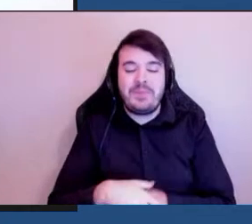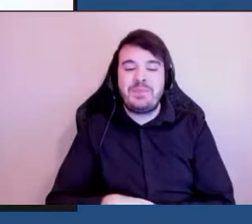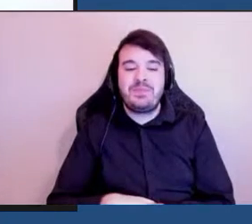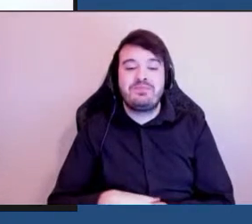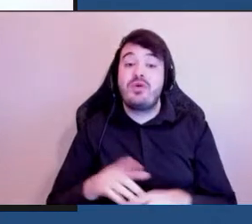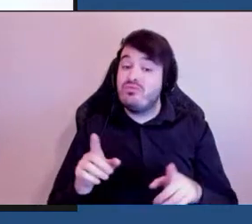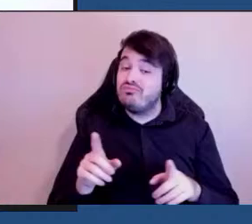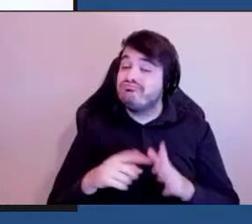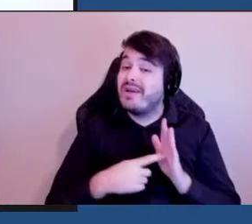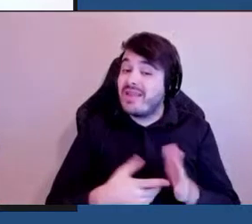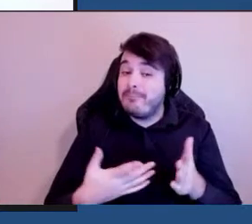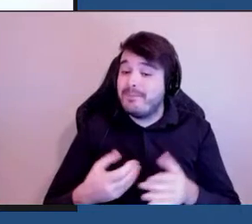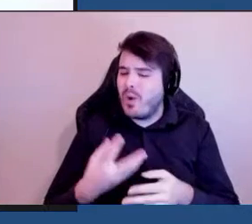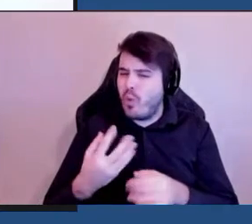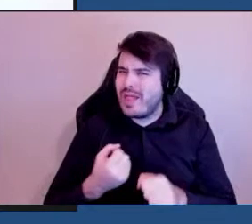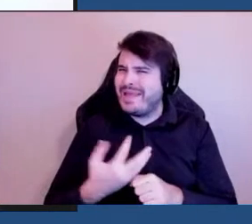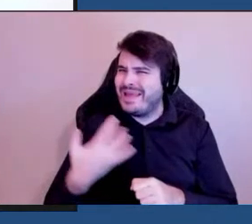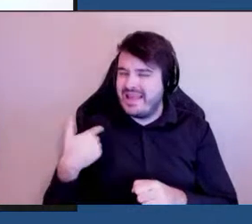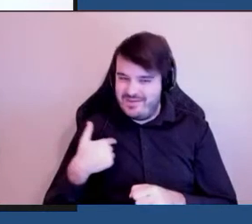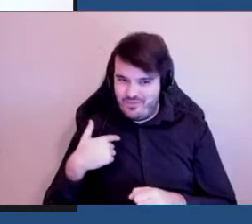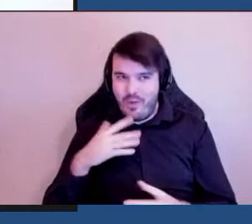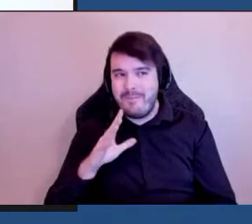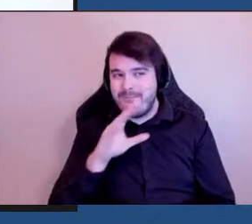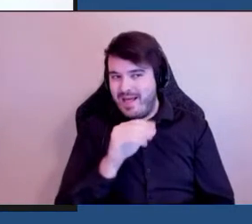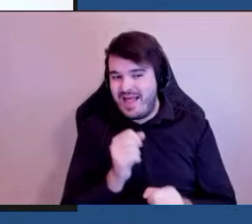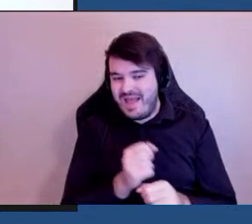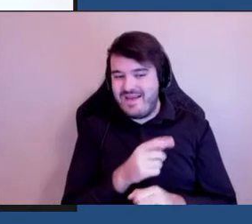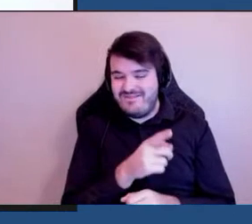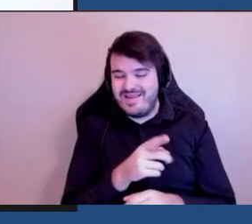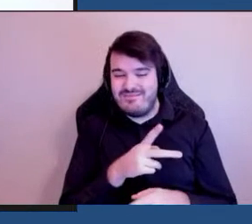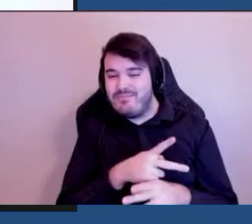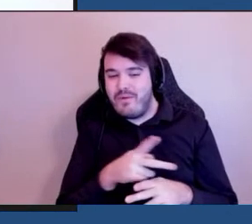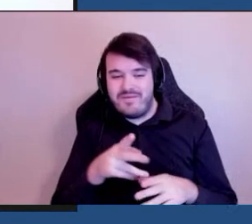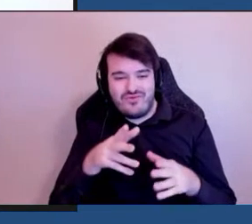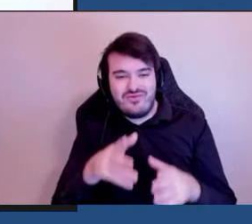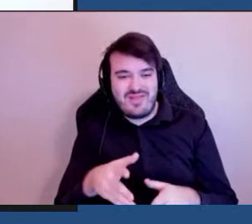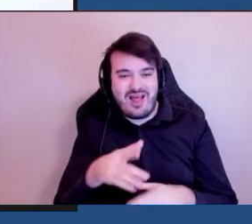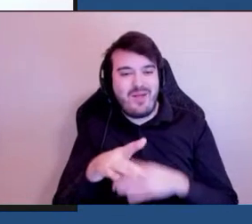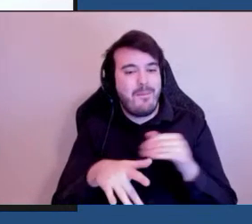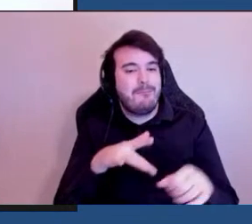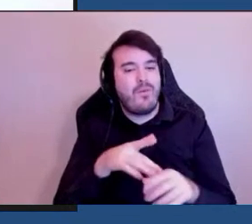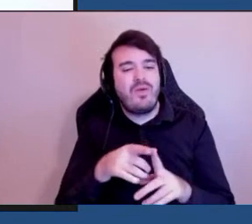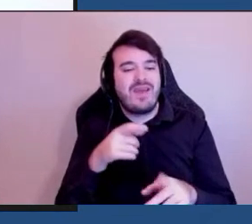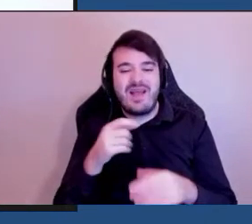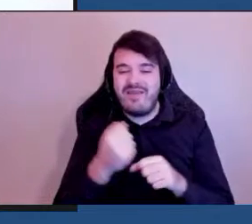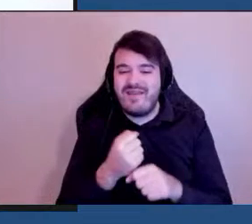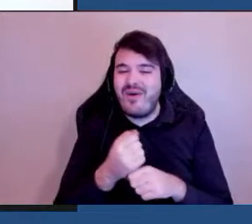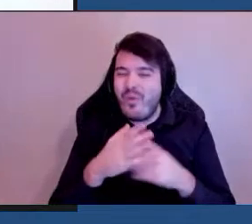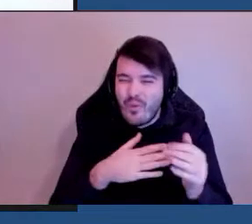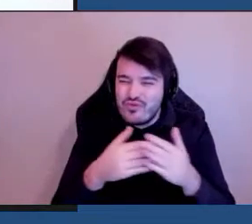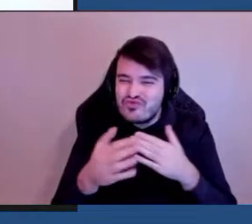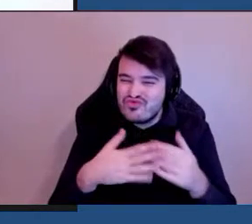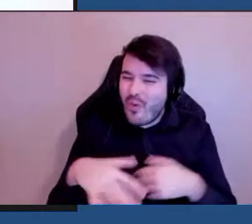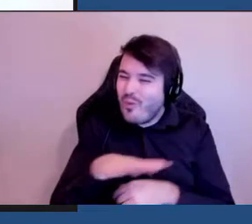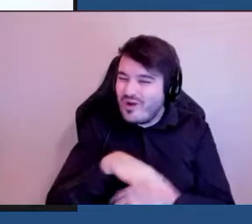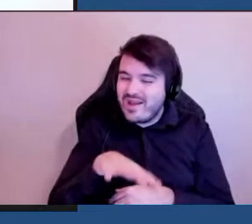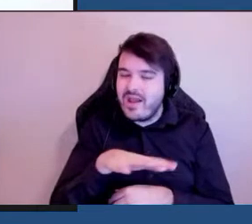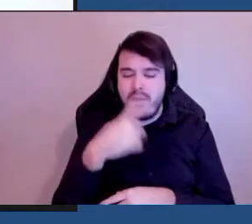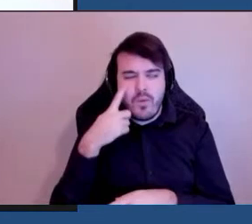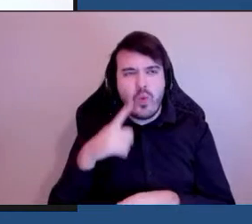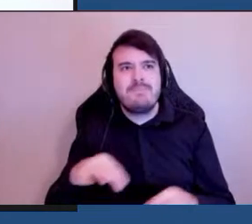par exemple il y quelques années j'ai parlé à des professionnels du monde de la construction sur l'important de l